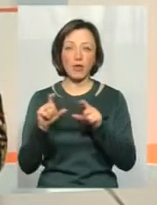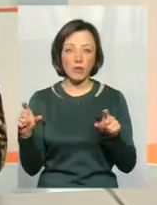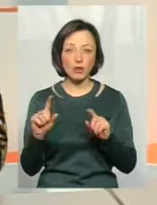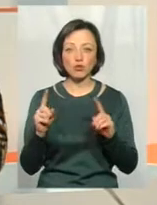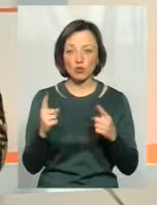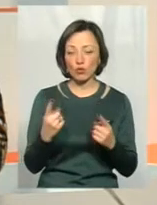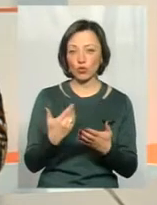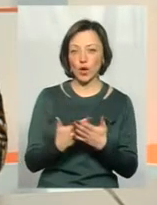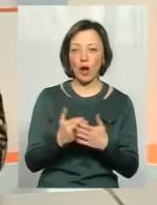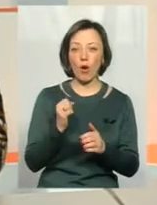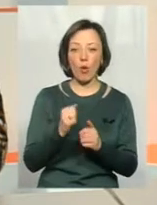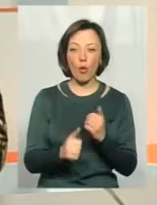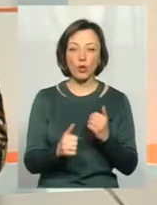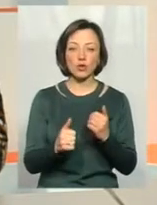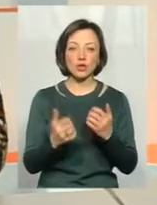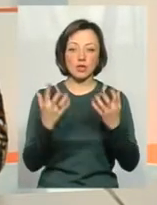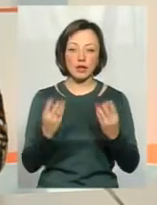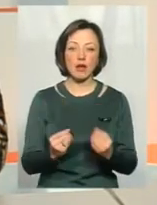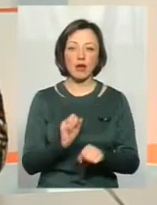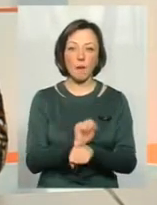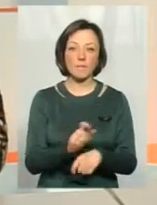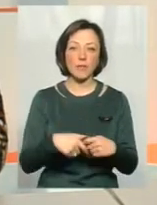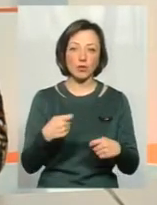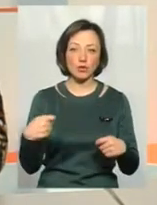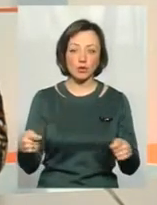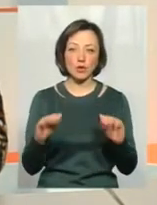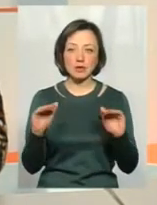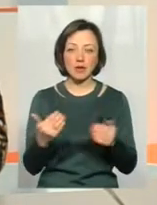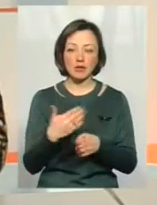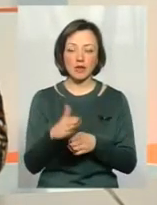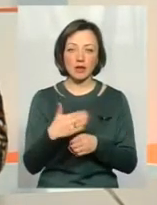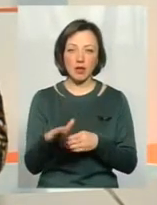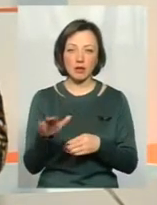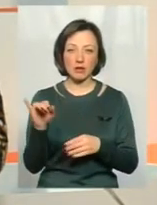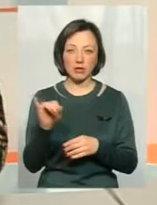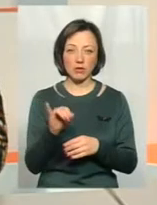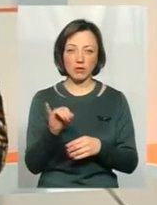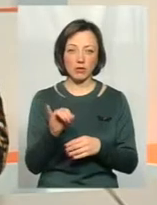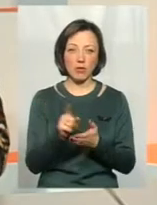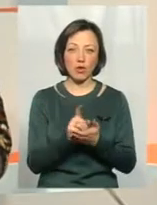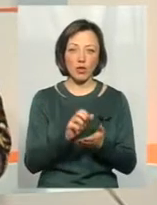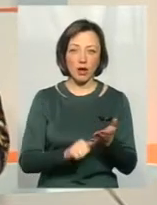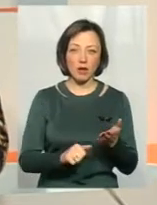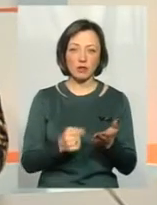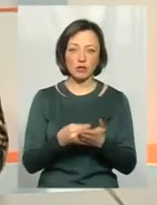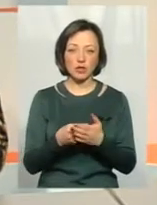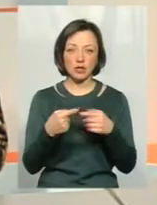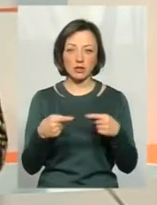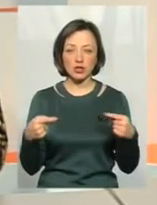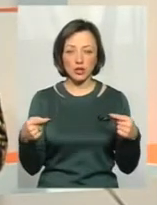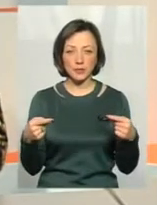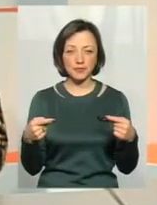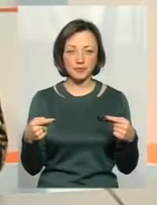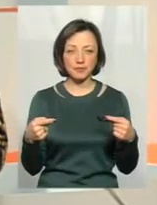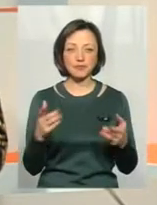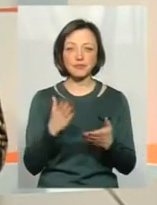чому кожен у нього день простою, це зменшує видатки у вигляді податків, бюджет і все інше. Тобто,